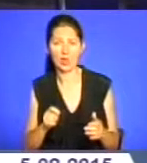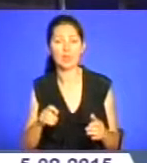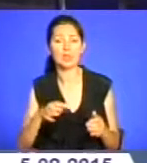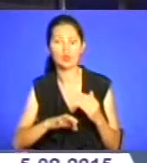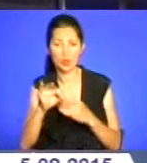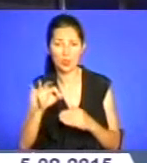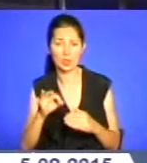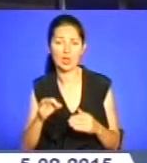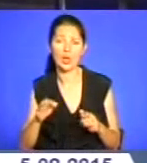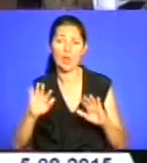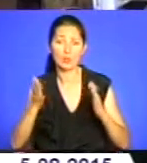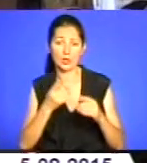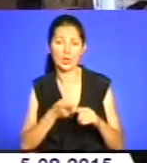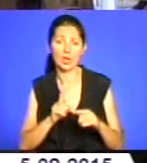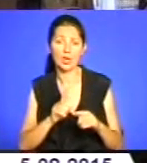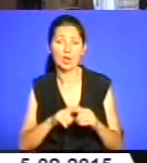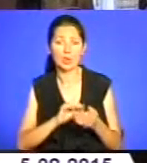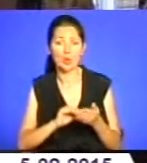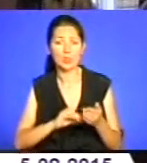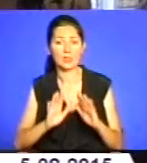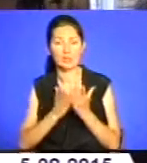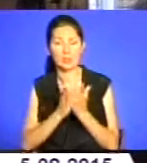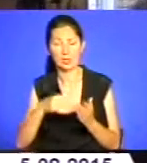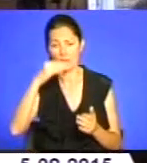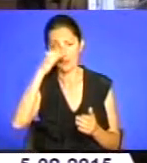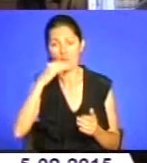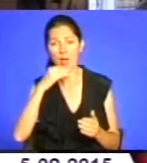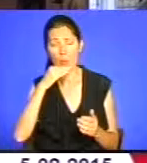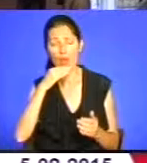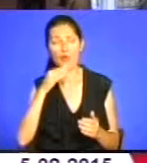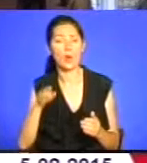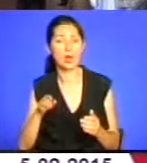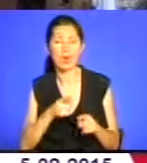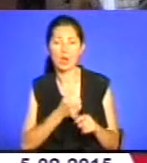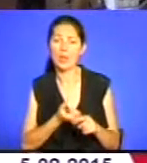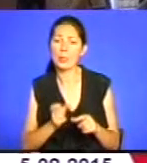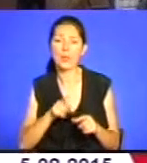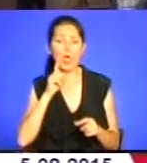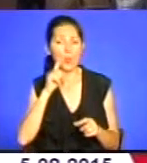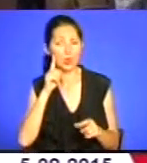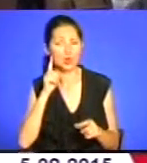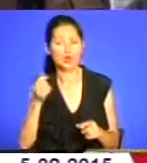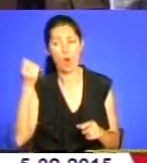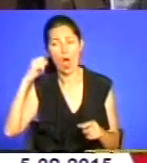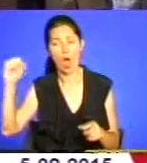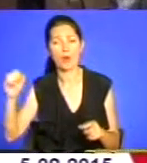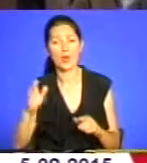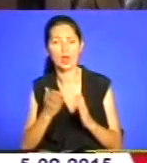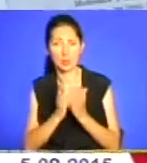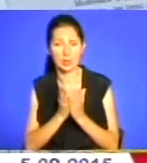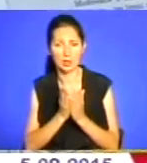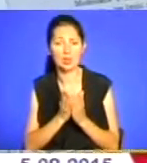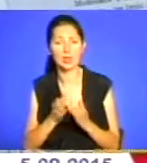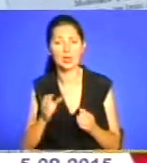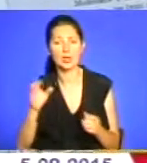душі української жінки. Батько наймолодшого героя Небесної сотні Назара Войтовича Юрій, книжок про Майдан старається не читати,